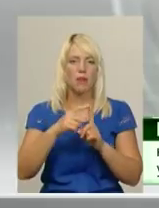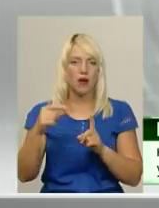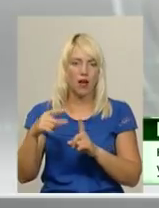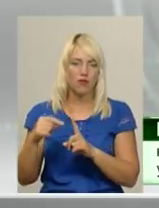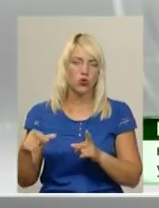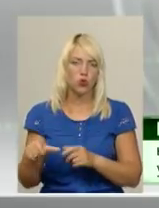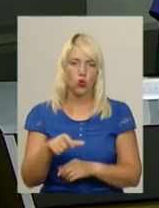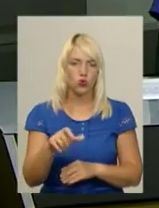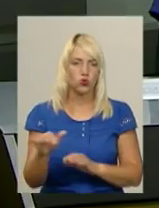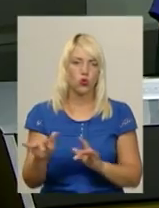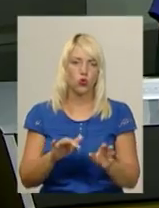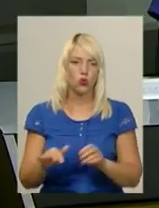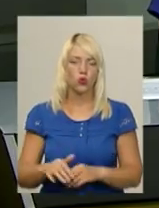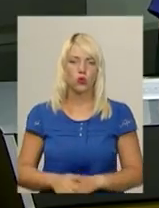руху.